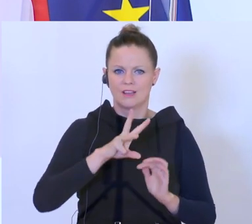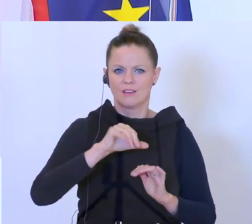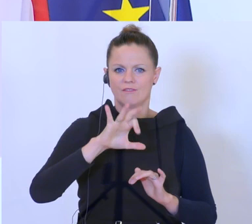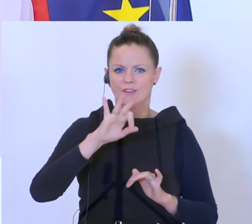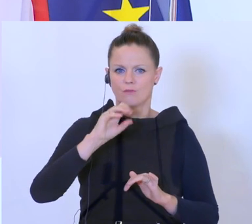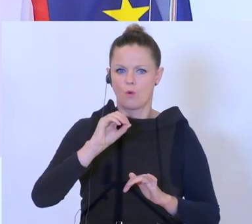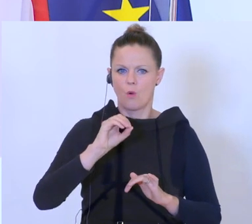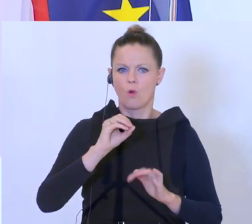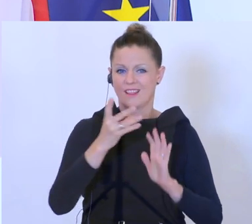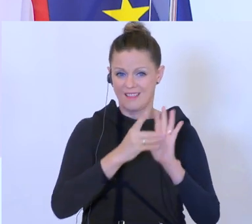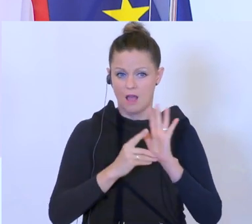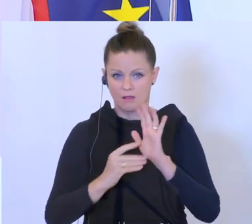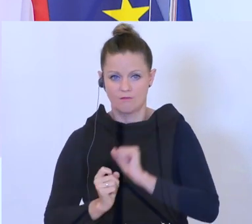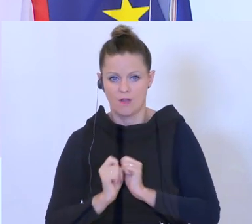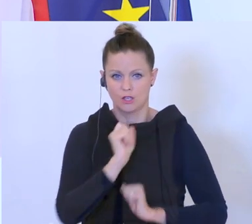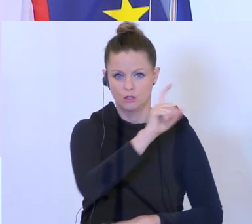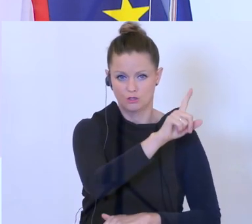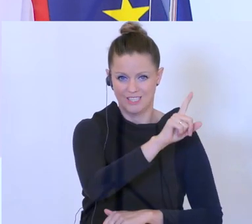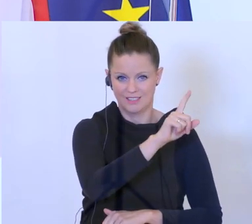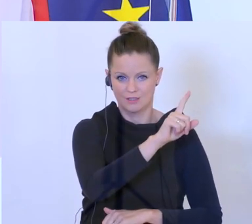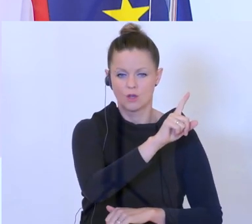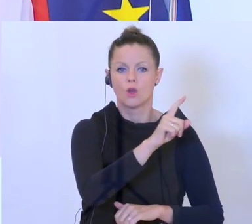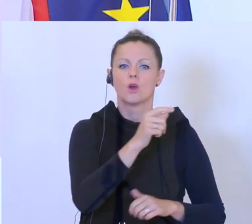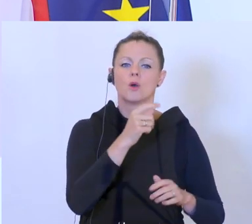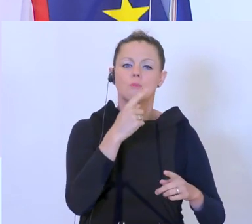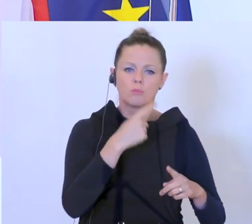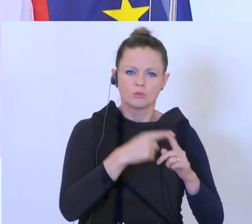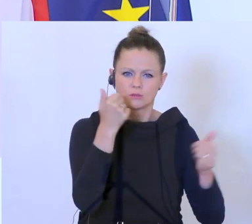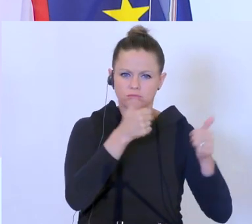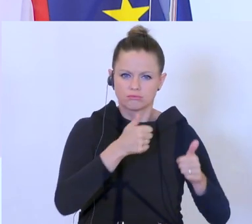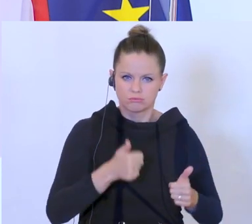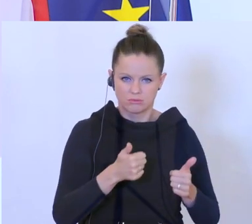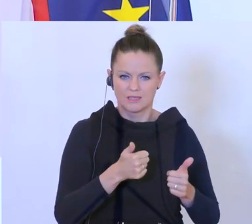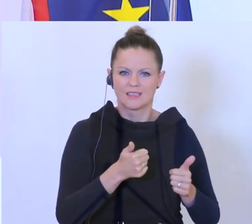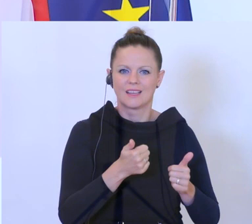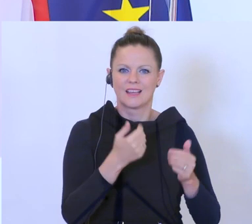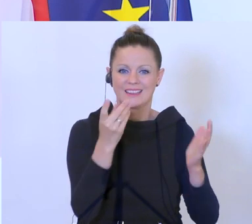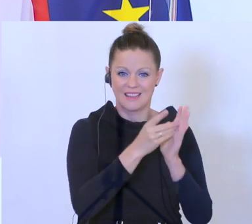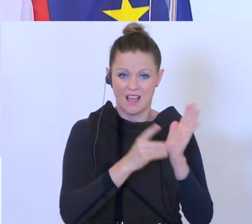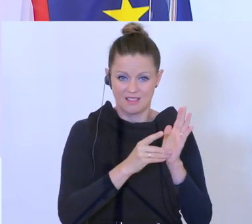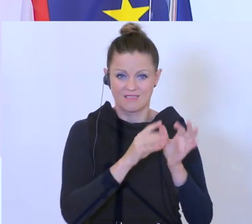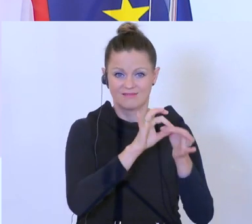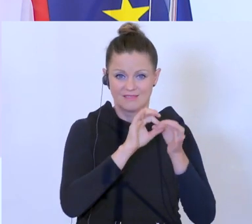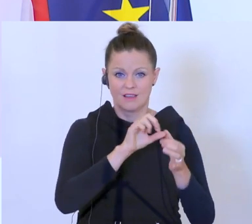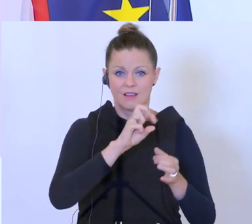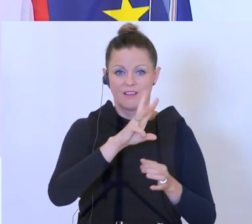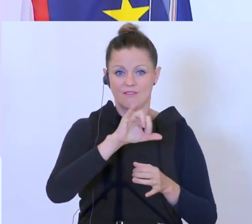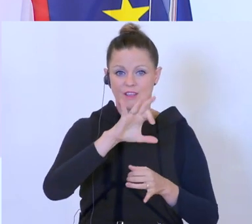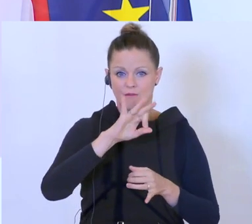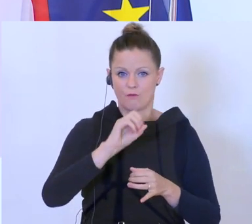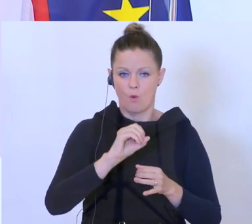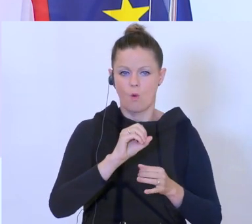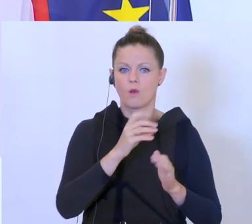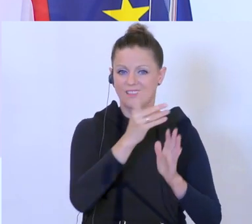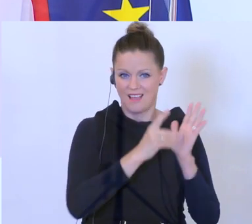geschickt und die WIFO-Daten mit weiteren Zahlen unterlegt, aber auf Basis der WIFO-Studie. Diese Daten sind auch ans Parlament ergangen. Das sind